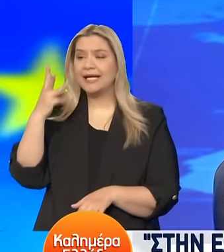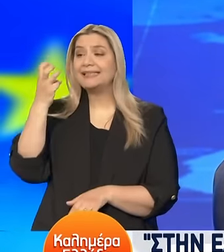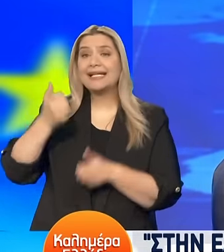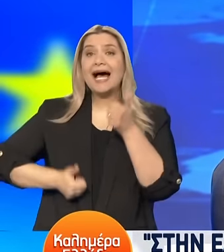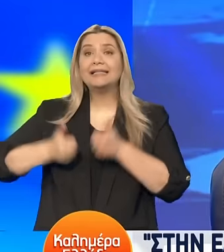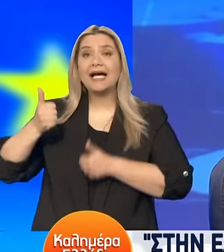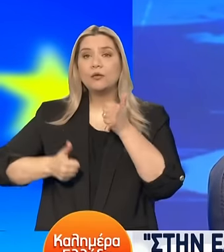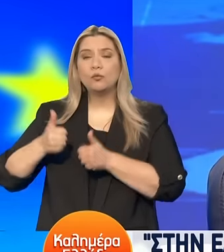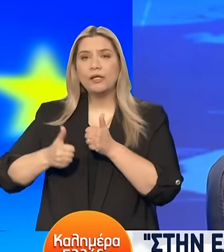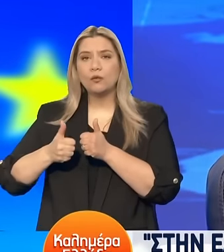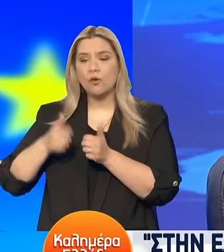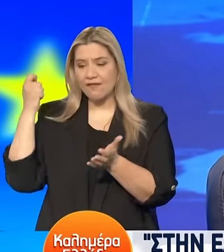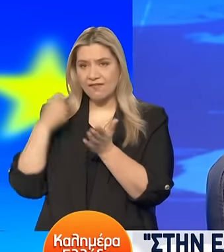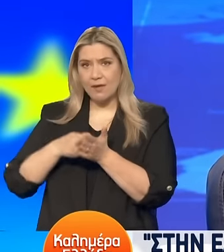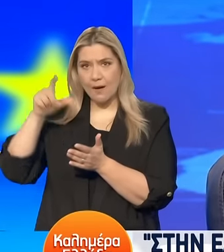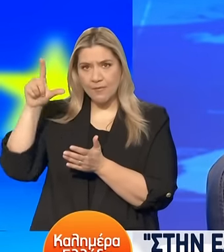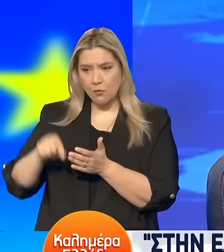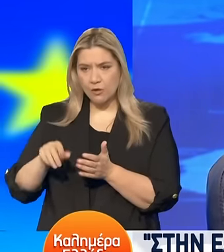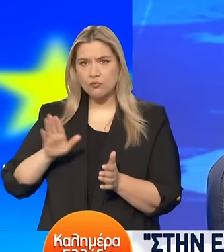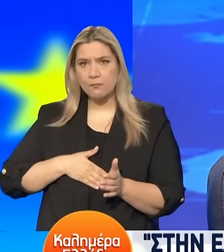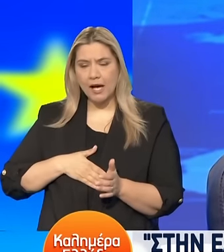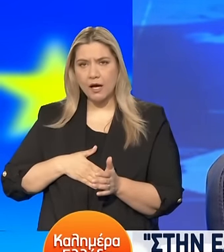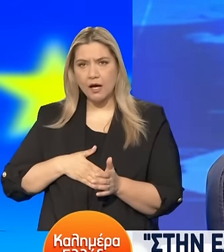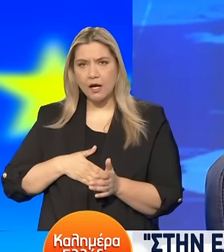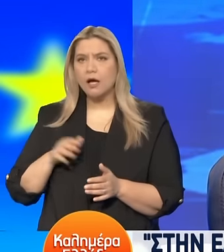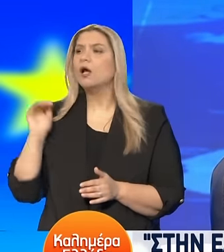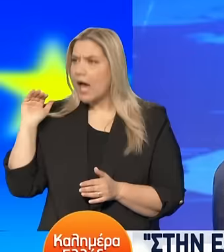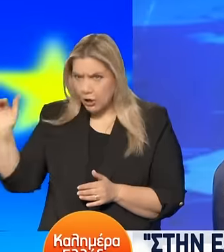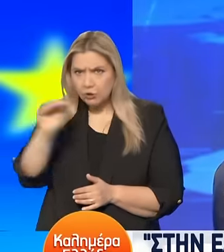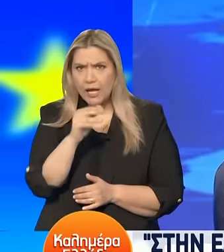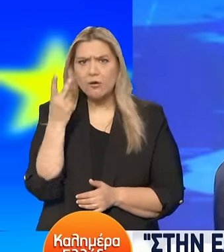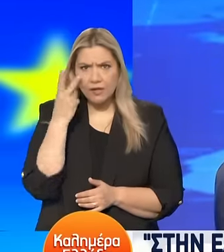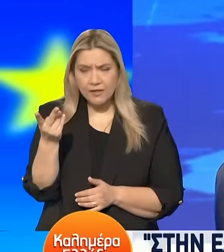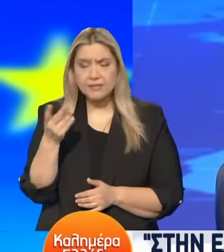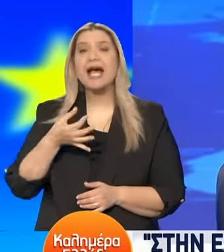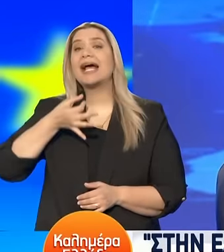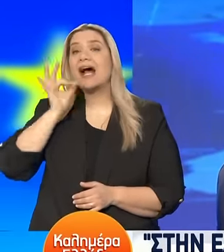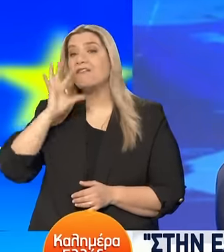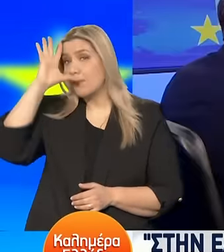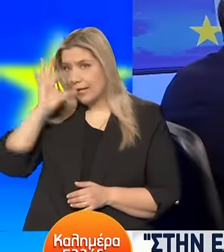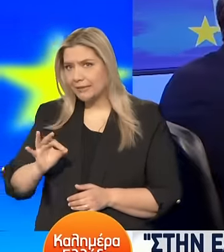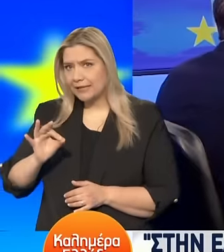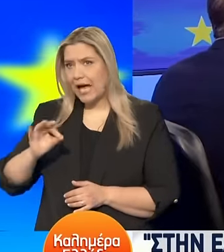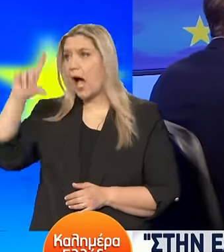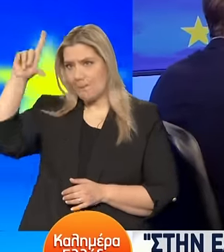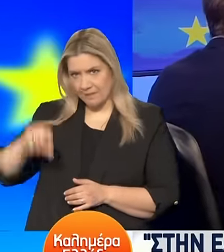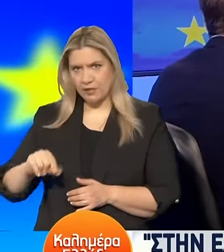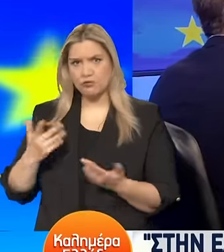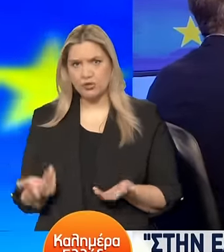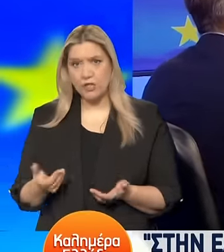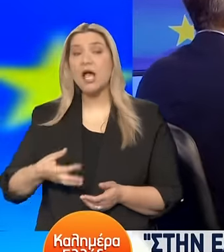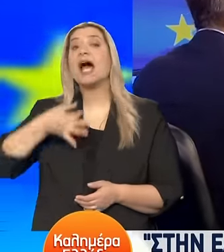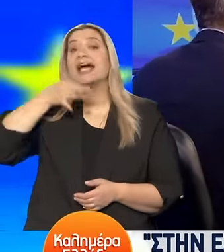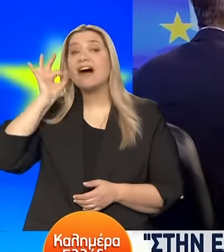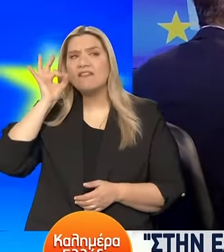πρέπει να πάρουμε μία απόφαση. Μειώθηκαν οι τιμές στον καφέ. Σας ρωτώ. Όταν μειώσαμε το ΦΠΑ στον καφέ σε μία πολύ ανταγωνιστική